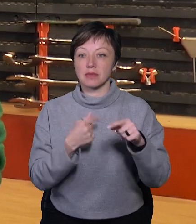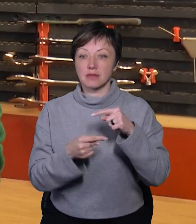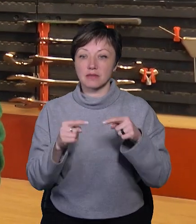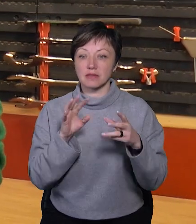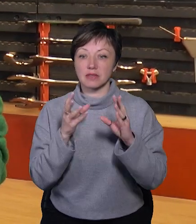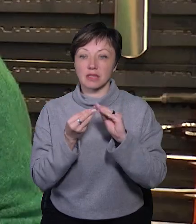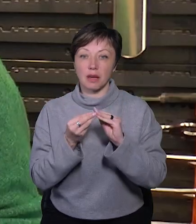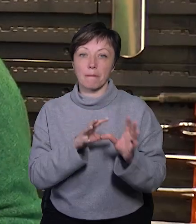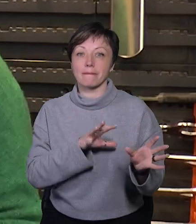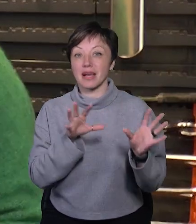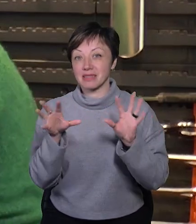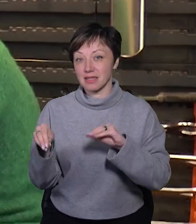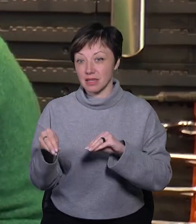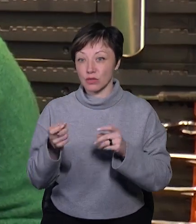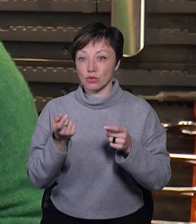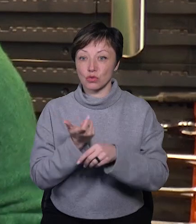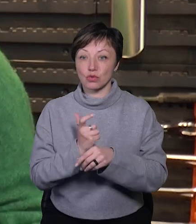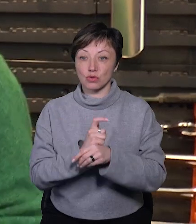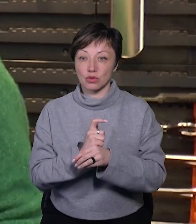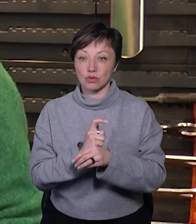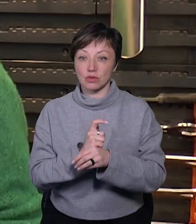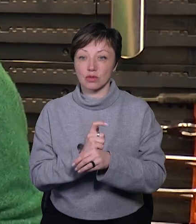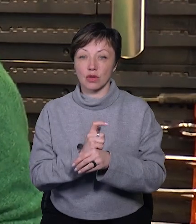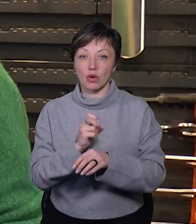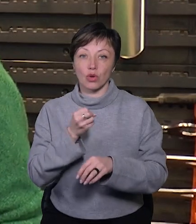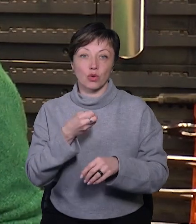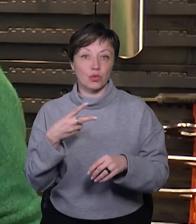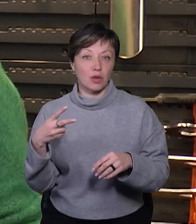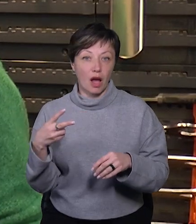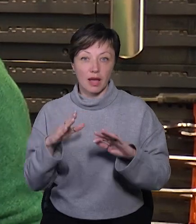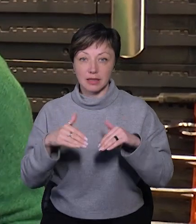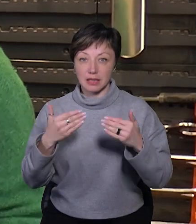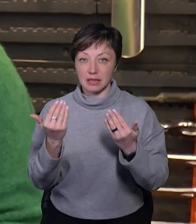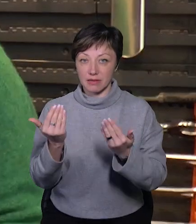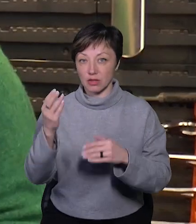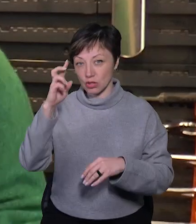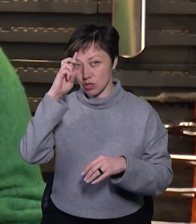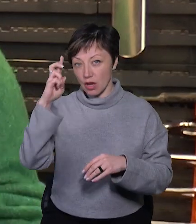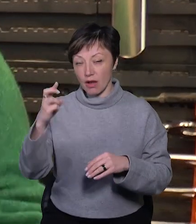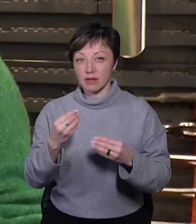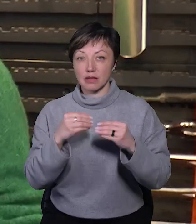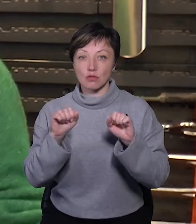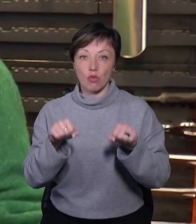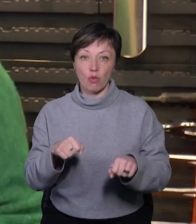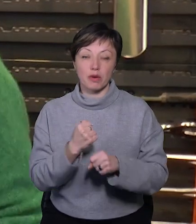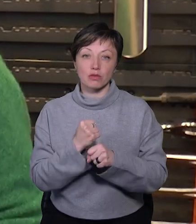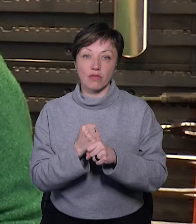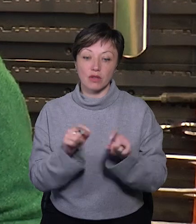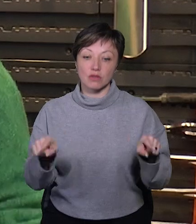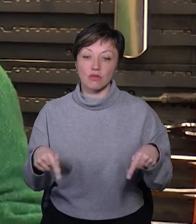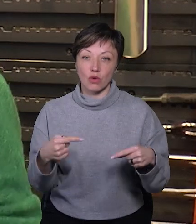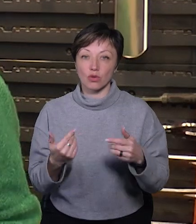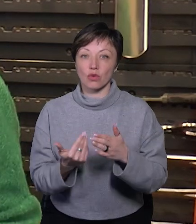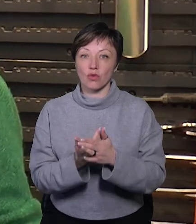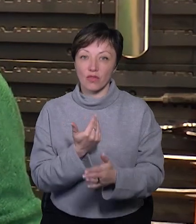який взагалі є переселенцем. Насправді це дуже крута ініціатива державна, яка дає змогу працювати, створювати нові